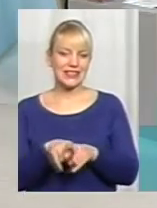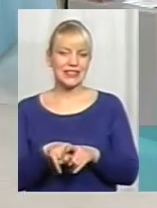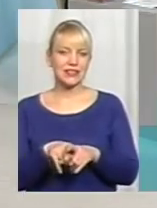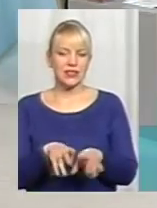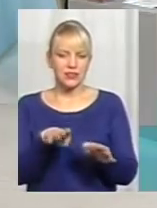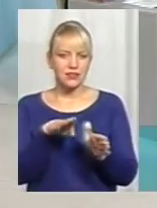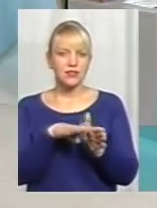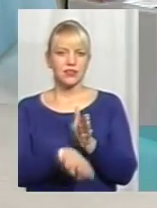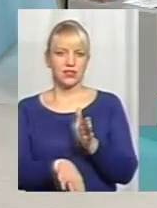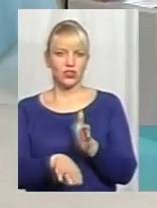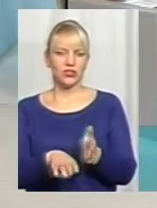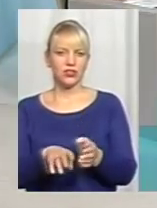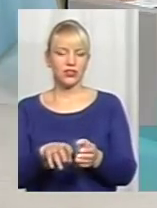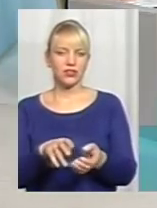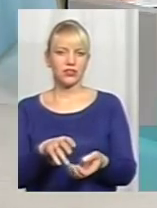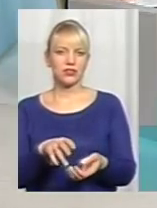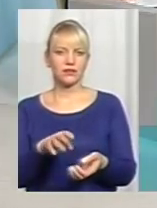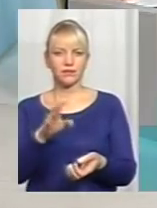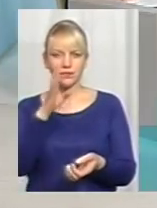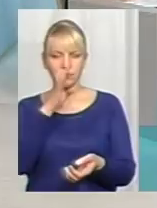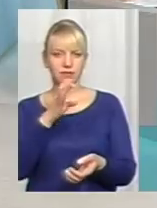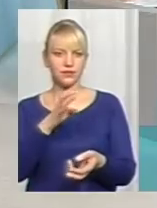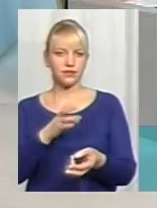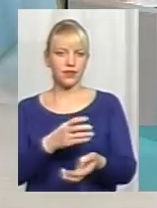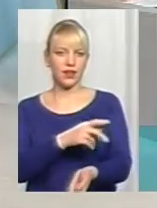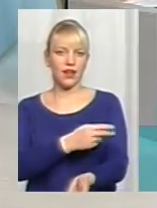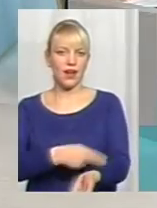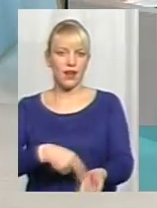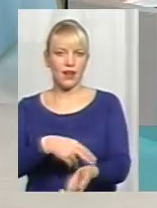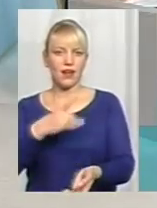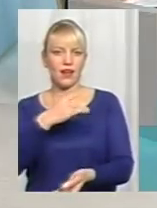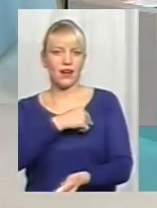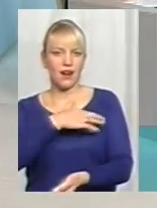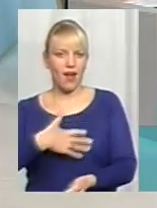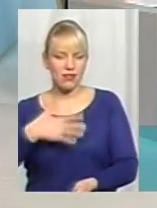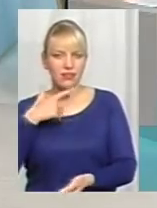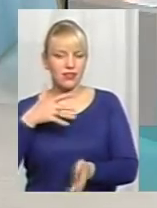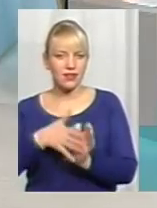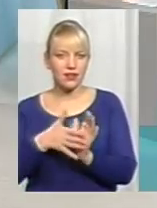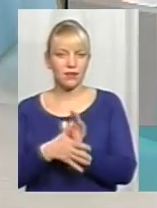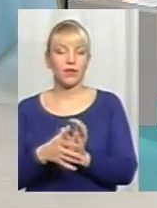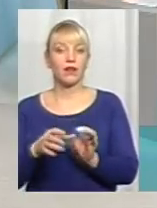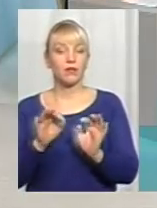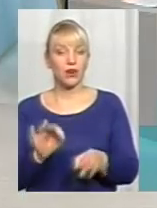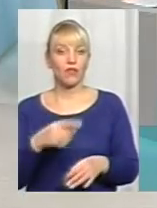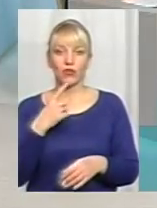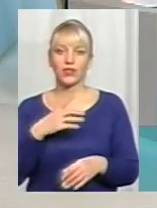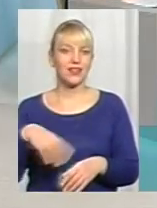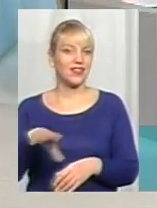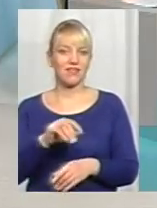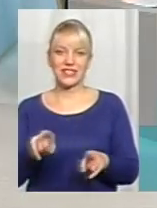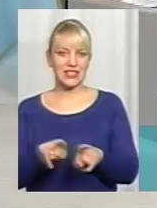скажімо так, ран. Правильно сказав Іван Михайлович, що аналізом нашим не всі засуджені у нас такі.